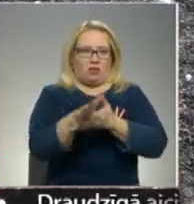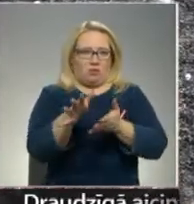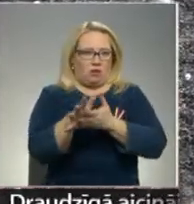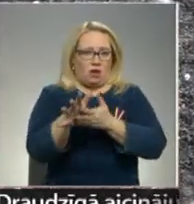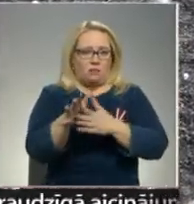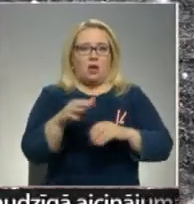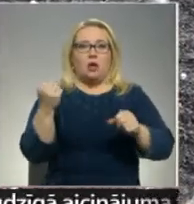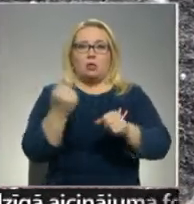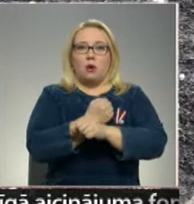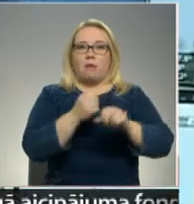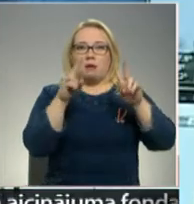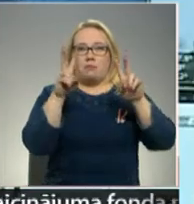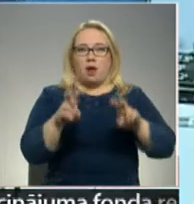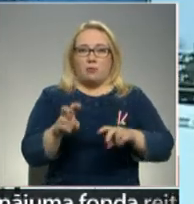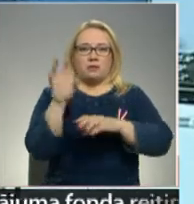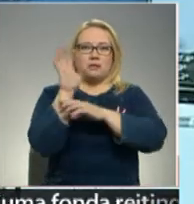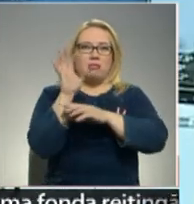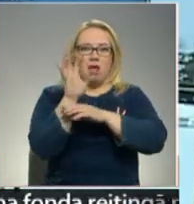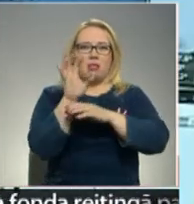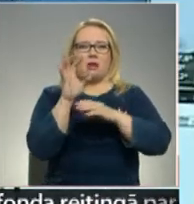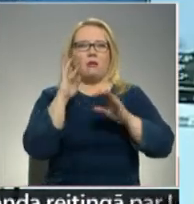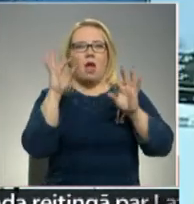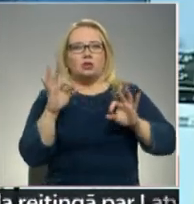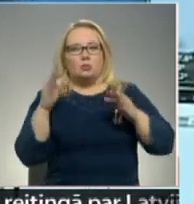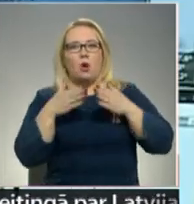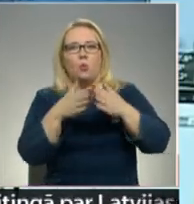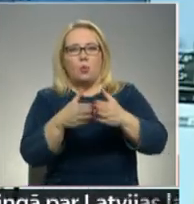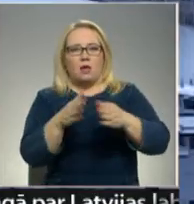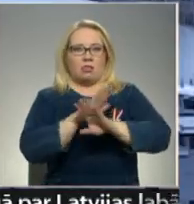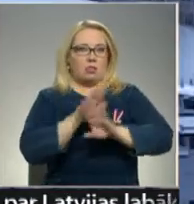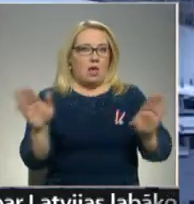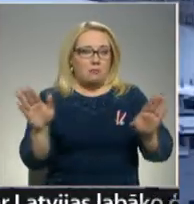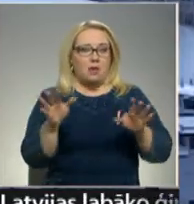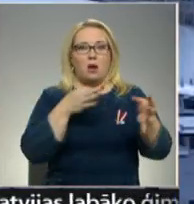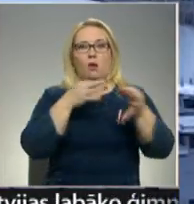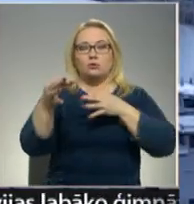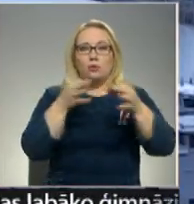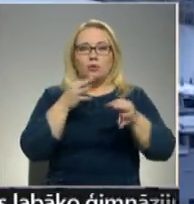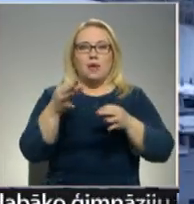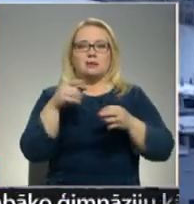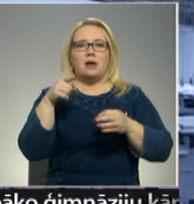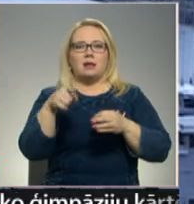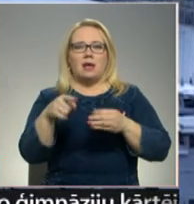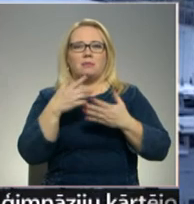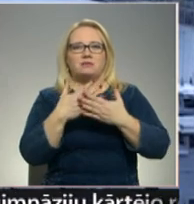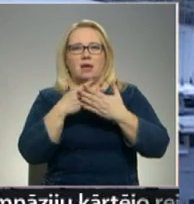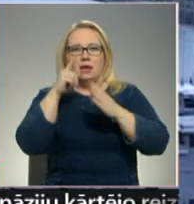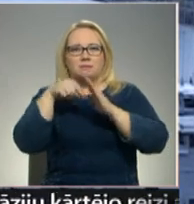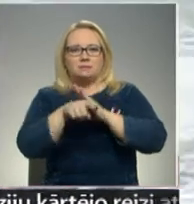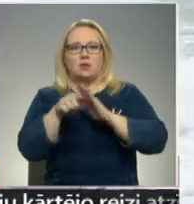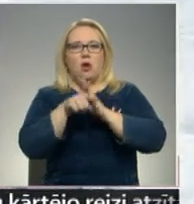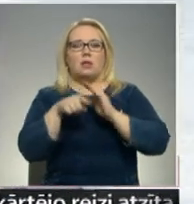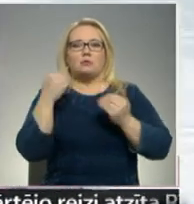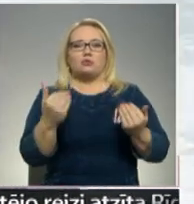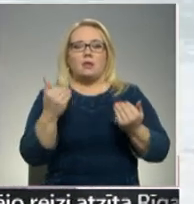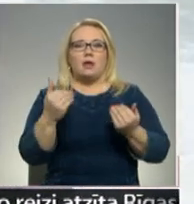veidā. Tomēr pārbaudot satelīti attēlas nevien aizdomīgi kuģi neatrada. Konsultējoties arī teologiem, Liepās reģionālā vidas